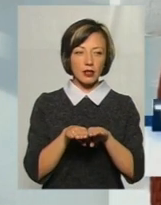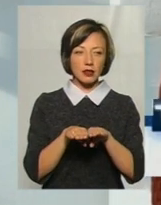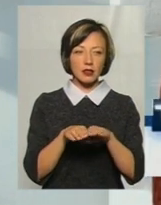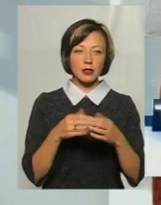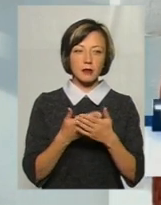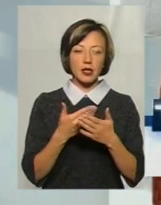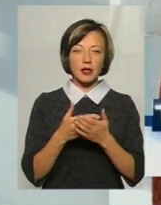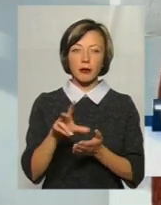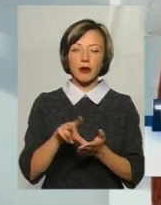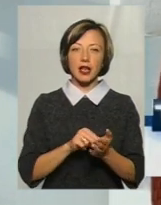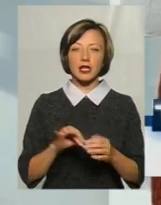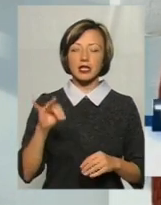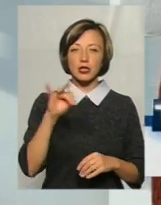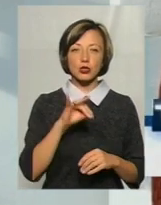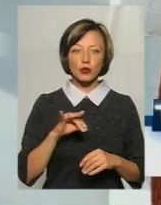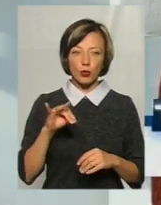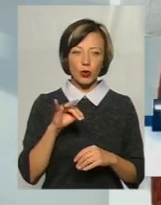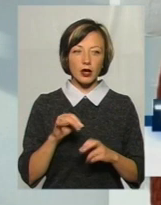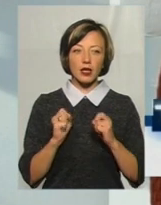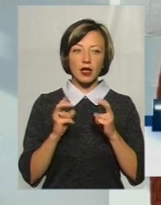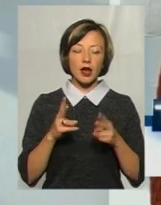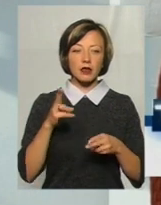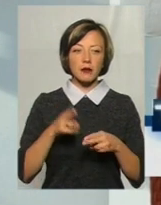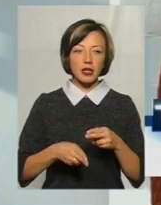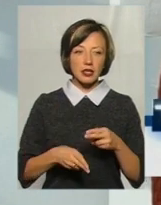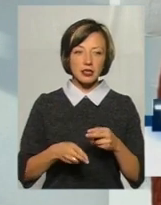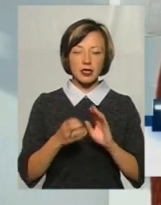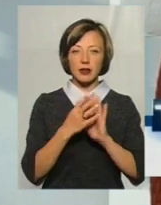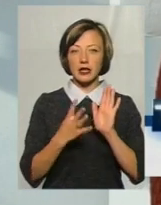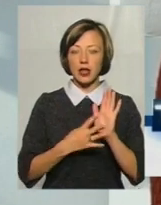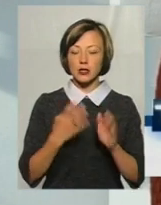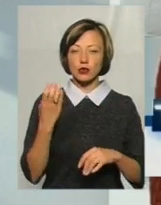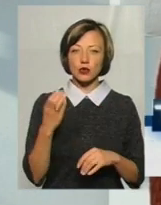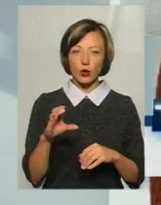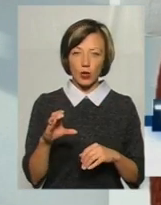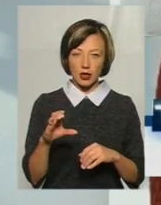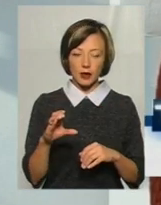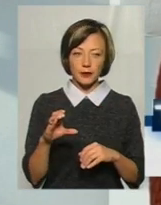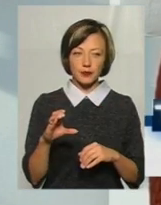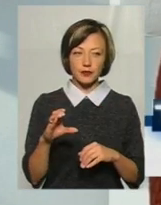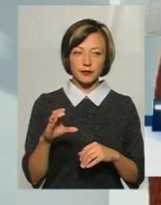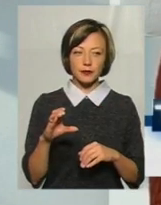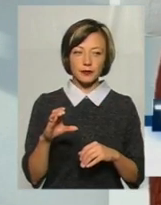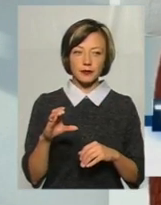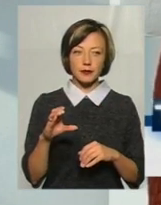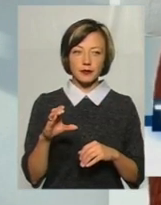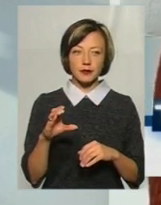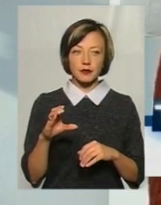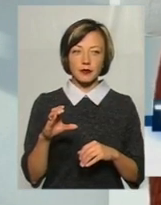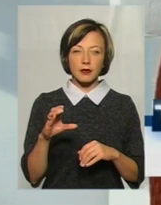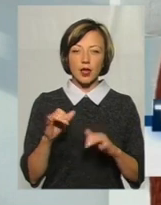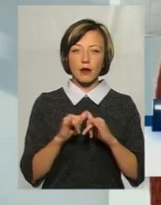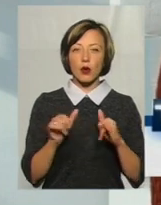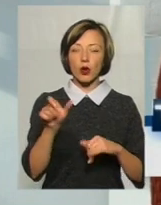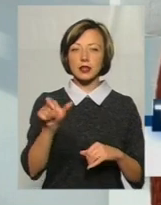приклад історії, то, наприклад, як наприкінці 19-го століття найпрогресивна людина